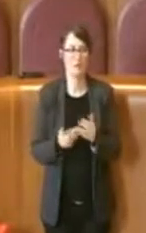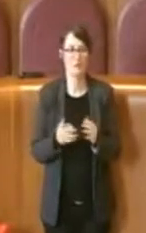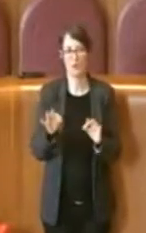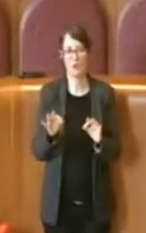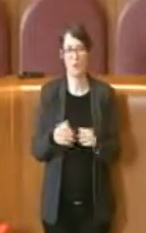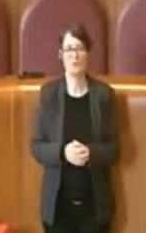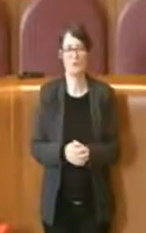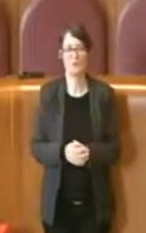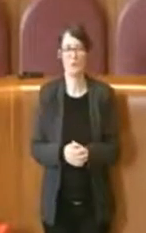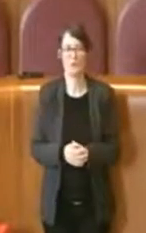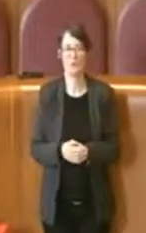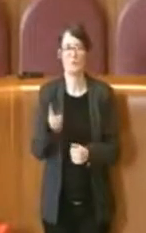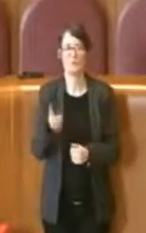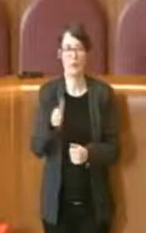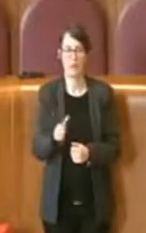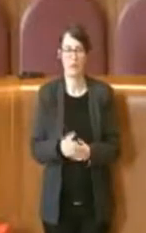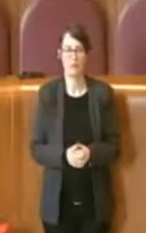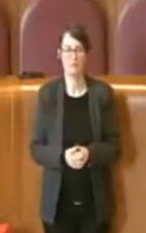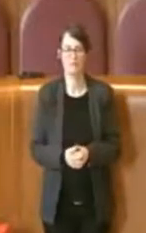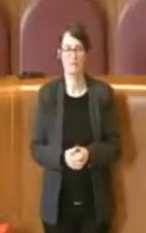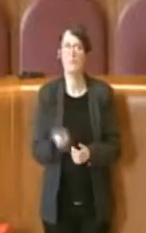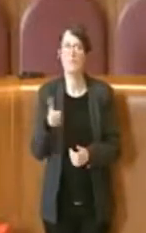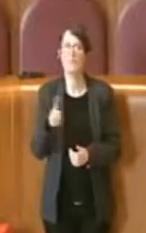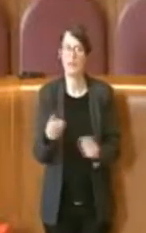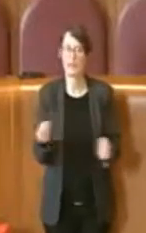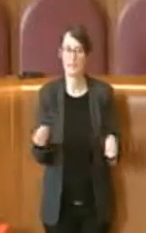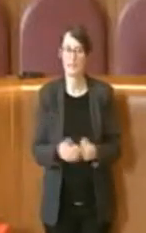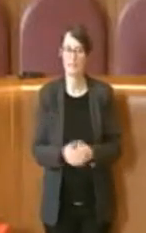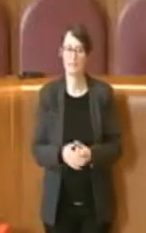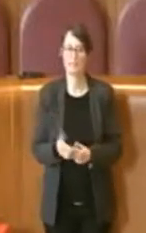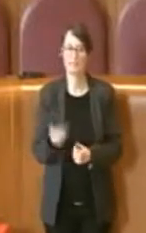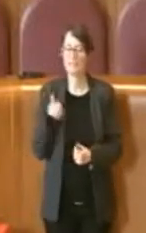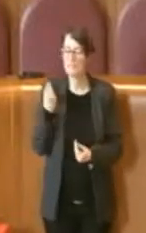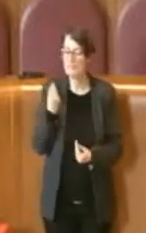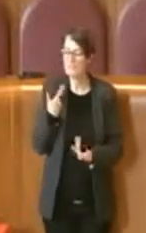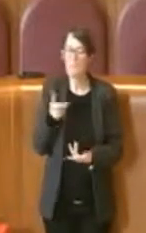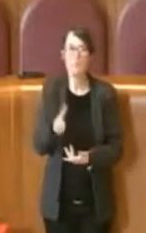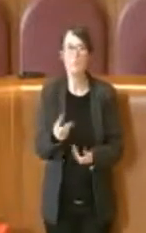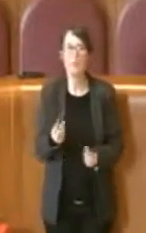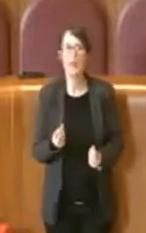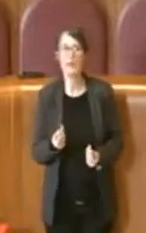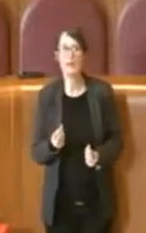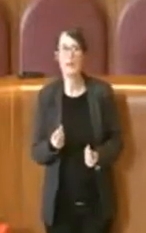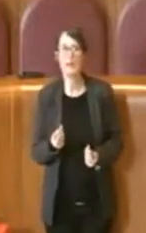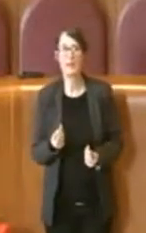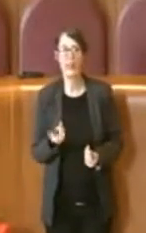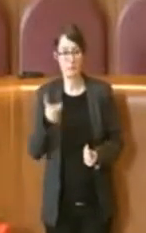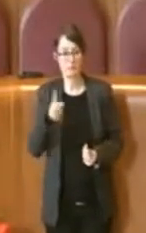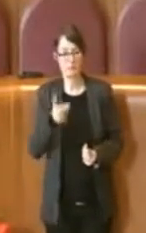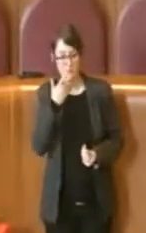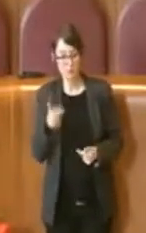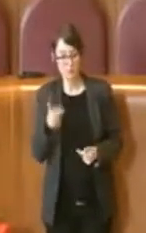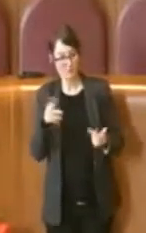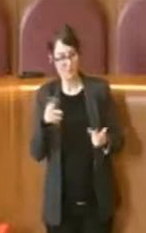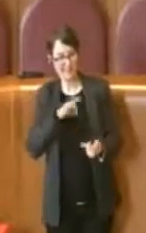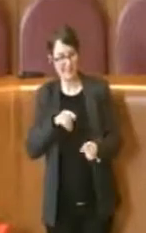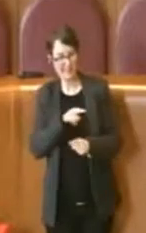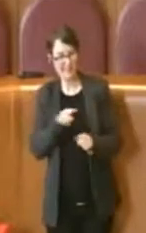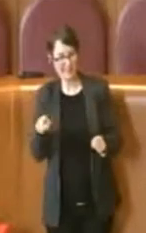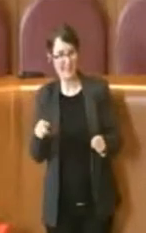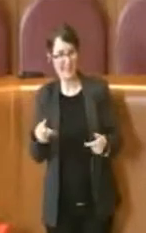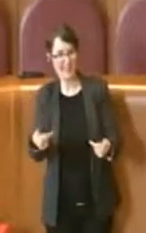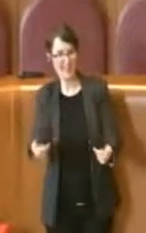Perché? Perché? Io mi chiedo perché si vuole fare l'interesse della città, dei cittadini,